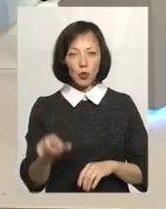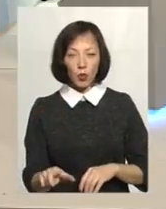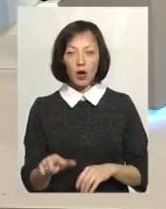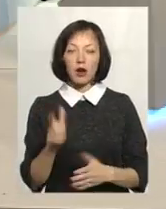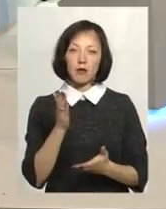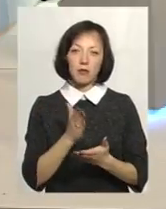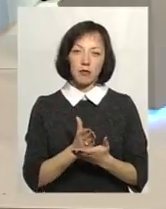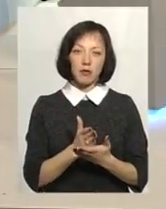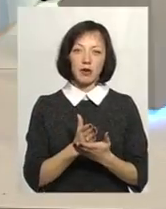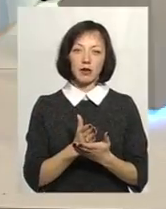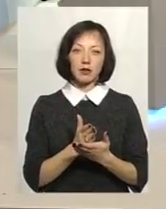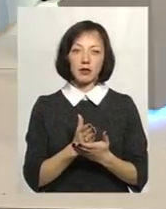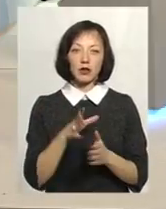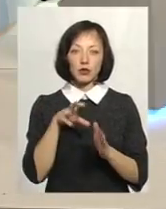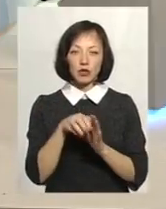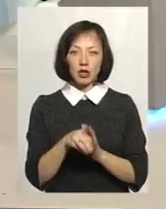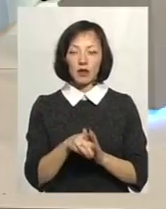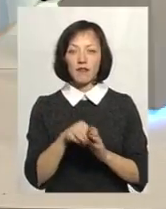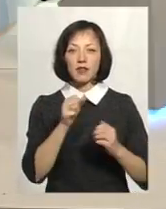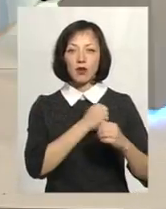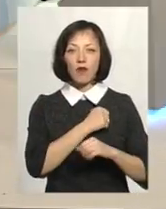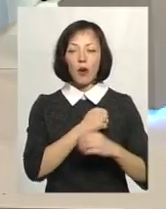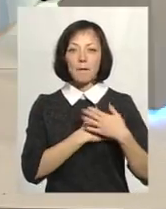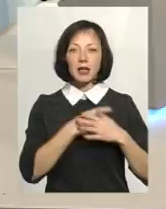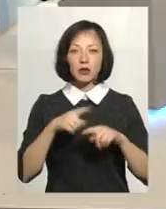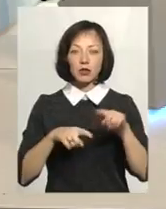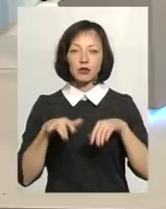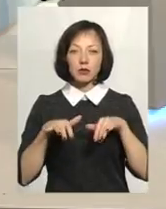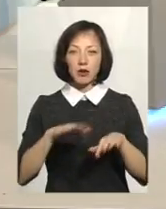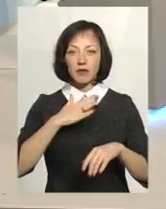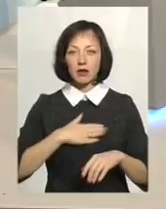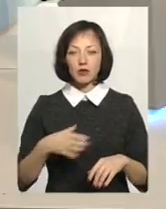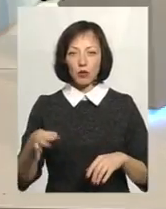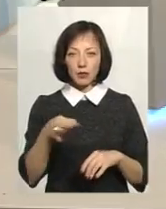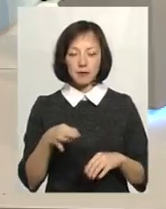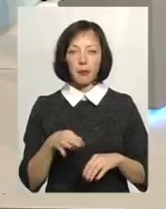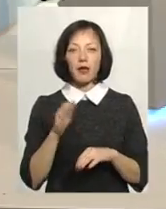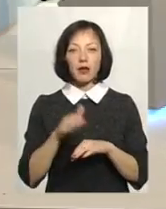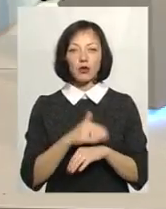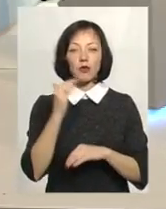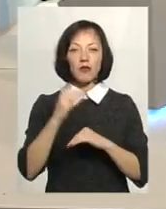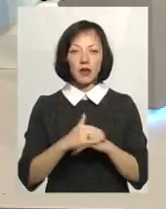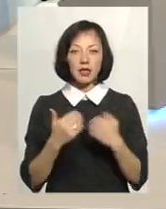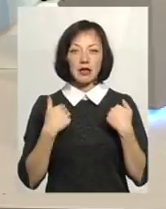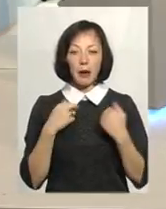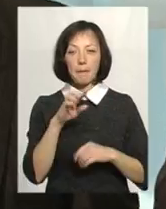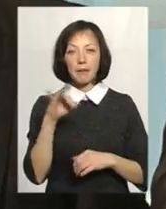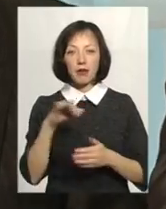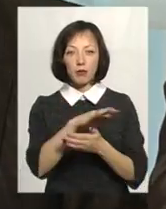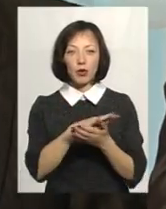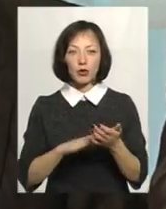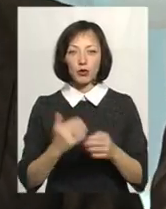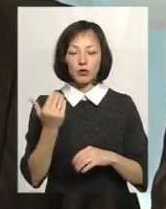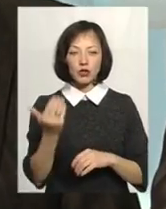долучатися до військової патріотичної справи нашої області. Доброго вечора, я би, в продовження пана